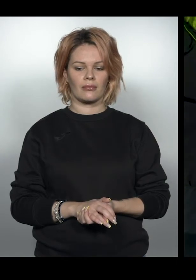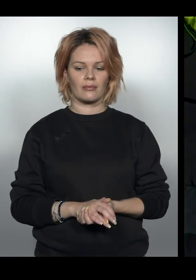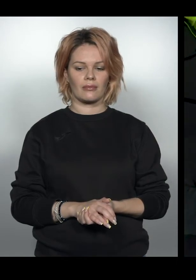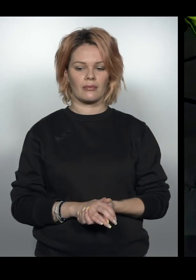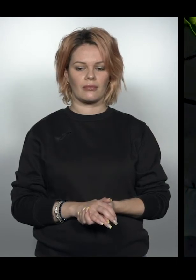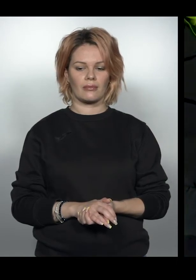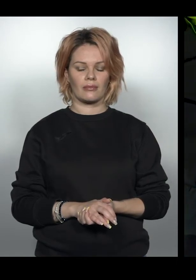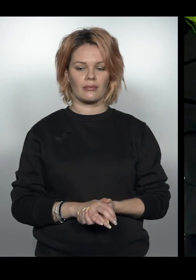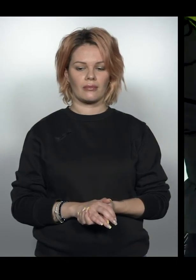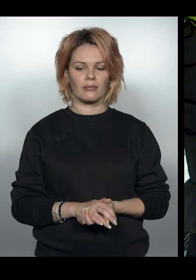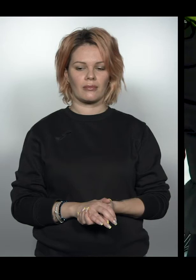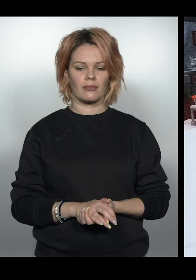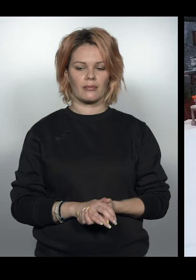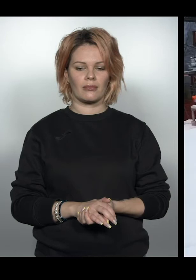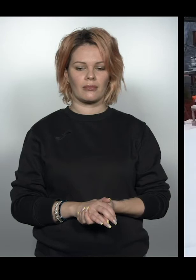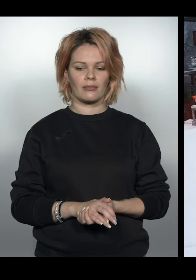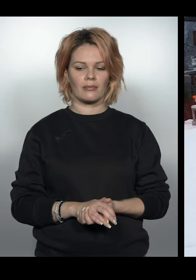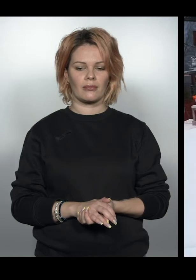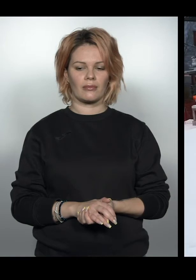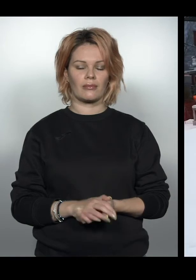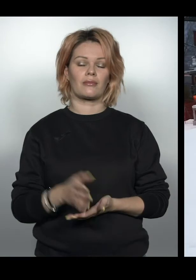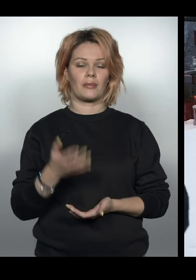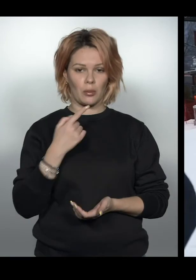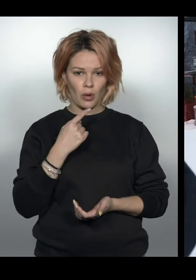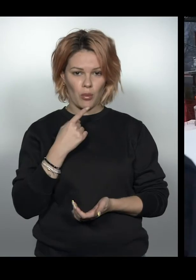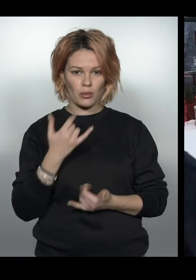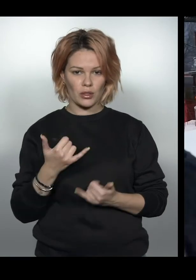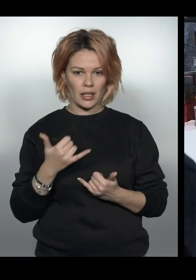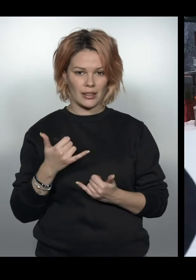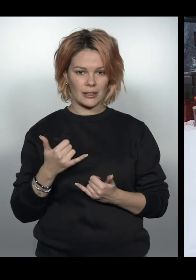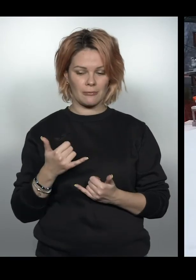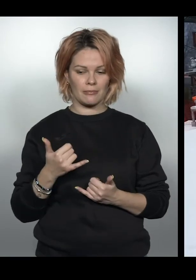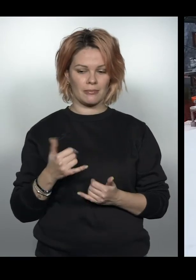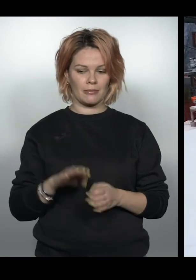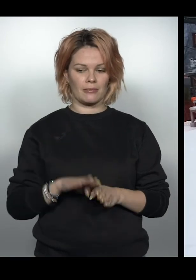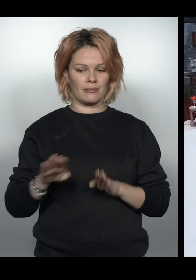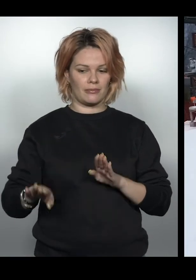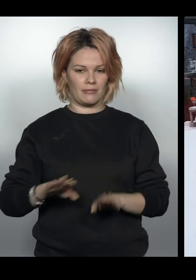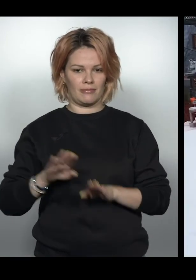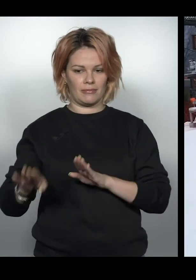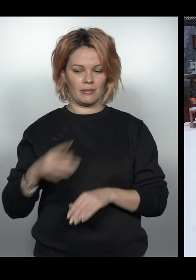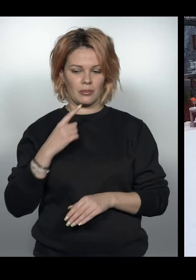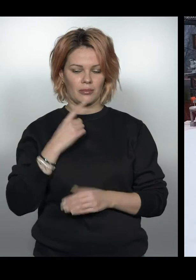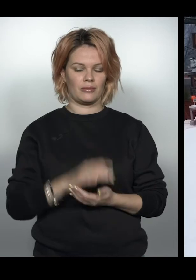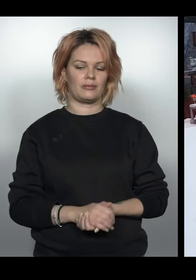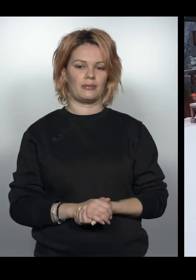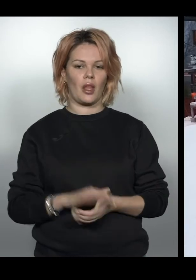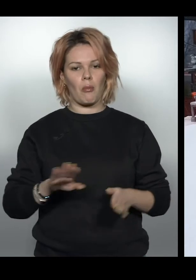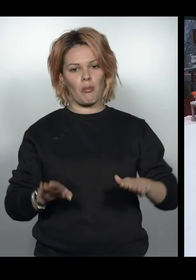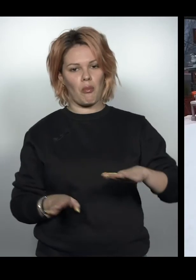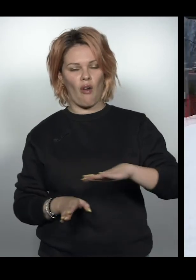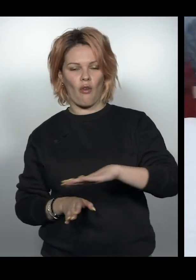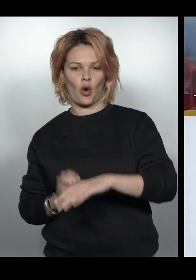носочки рядом. І пробуємо. Зараз Кристиан покаже нам поверок. Поворот.